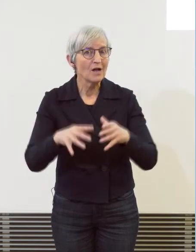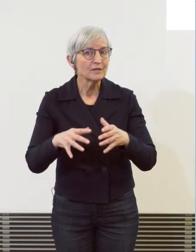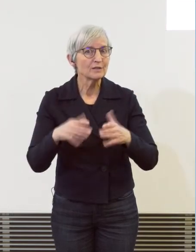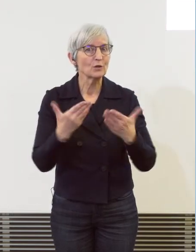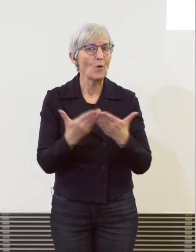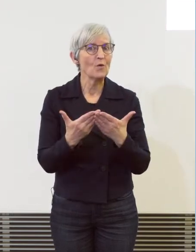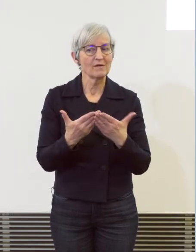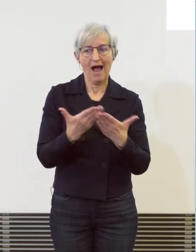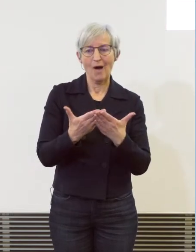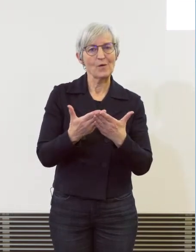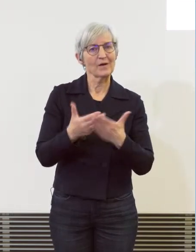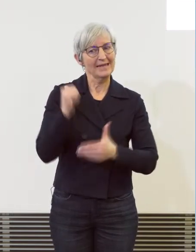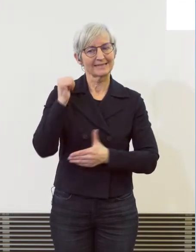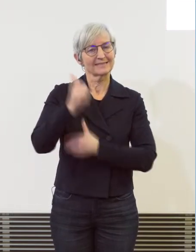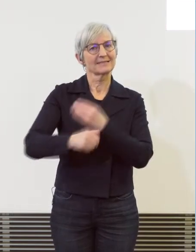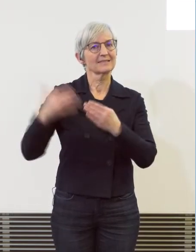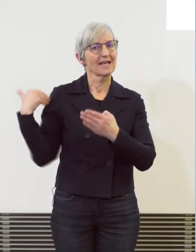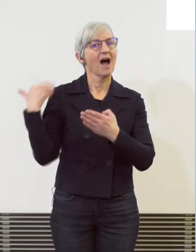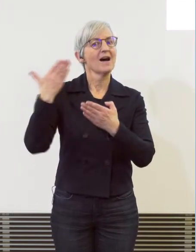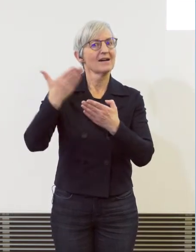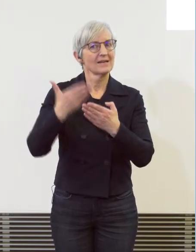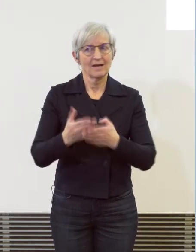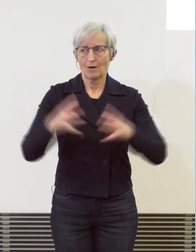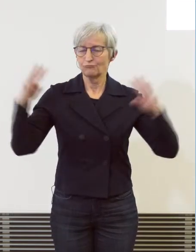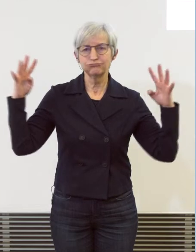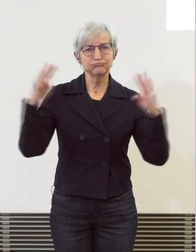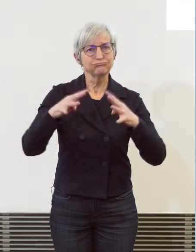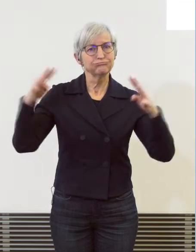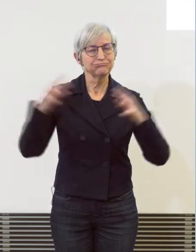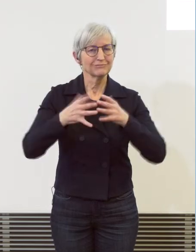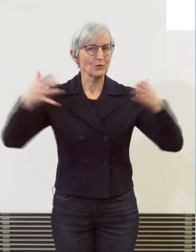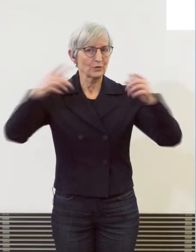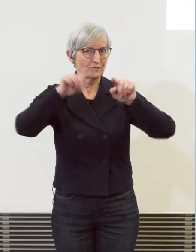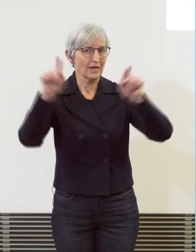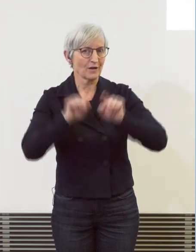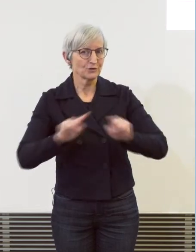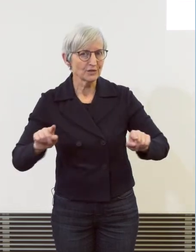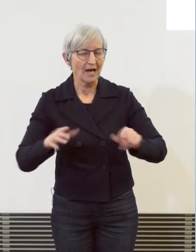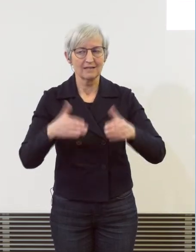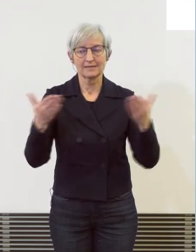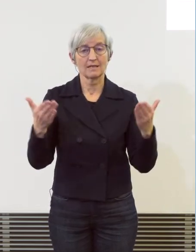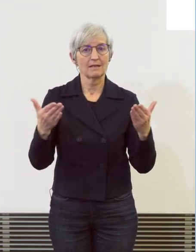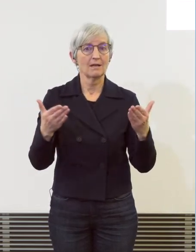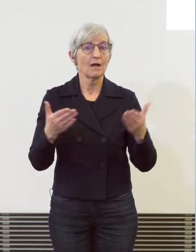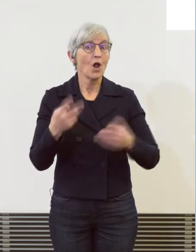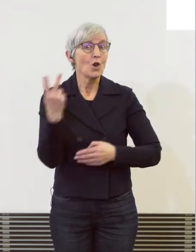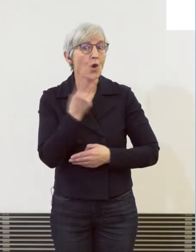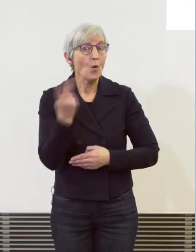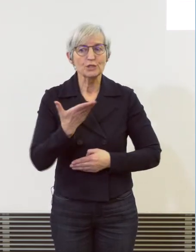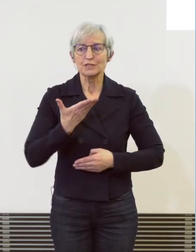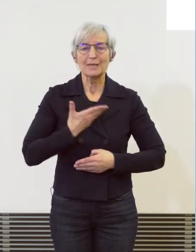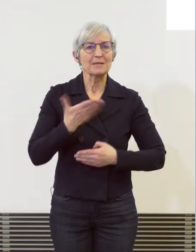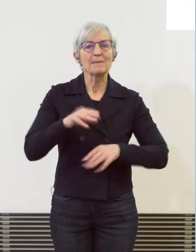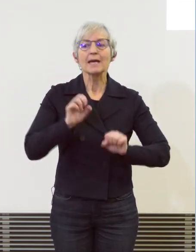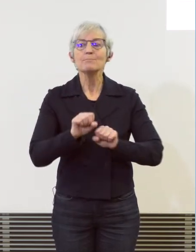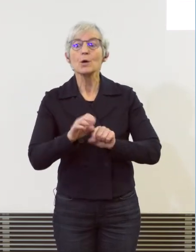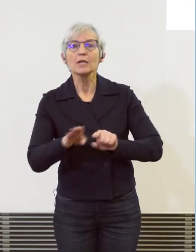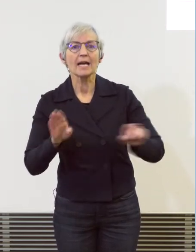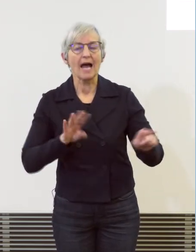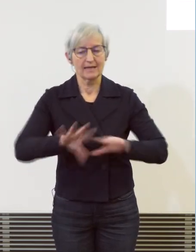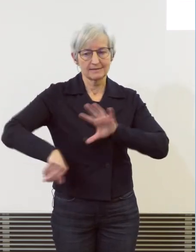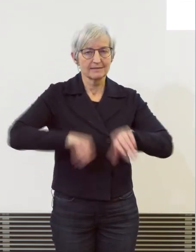das letzte Jahr eben viele Tatgelegenheiten schaffen, zum Beispiel sehr, sehr zahlreiche Diebstähle jeweils passieren.